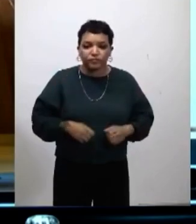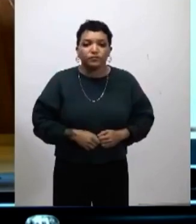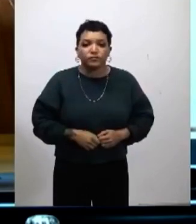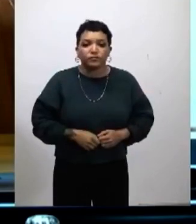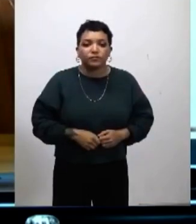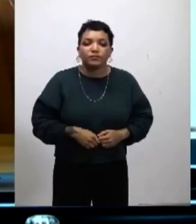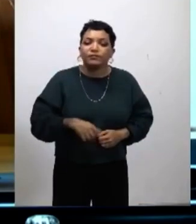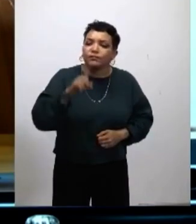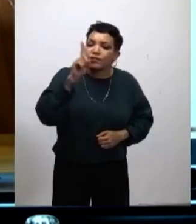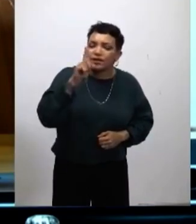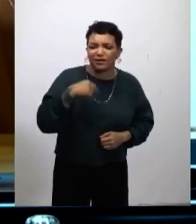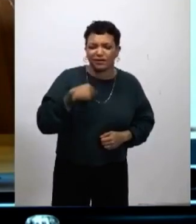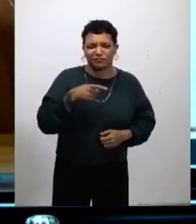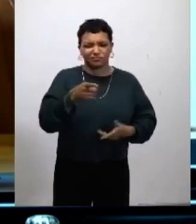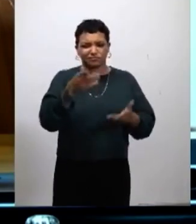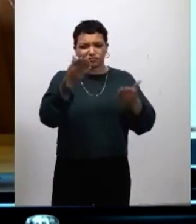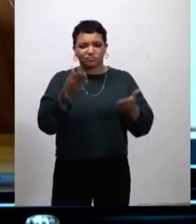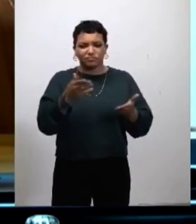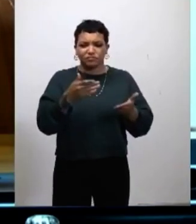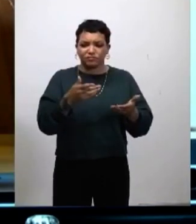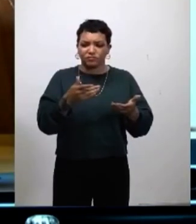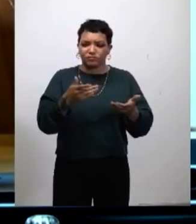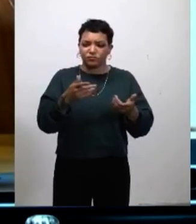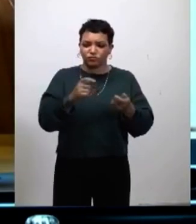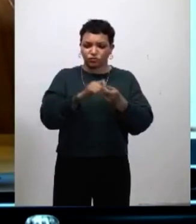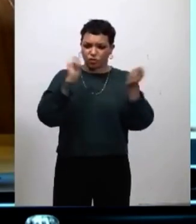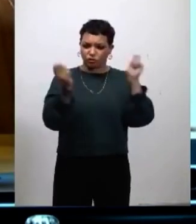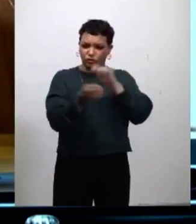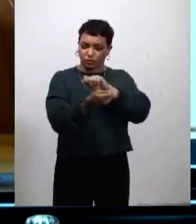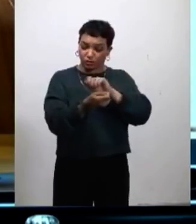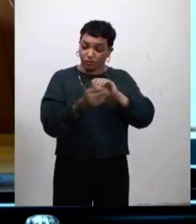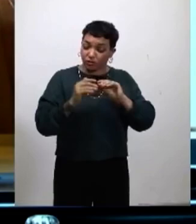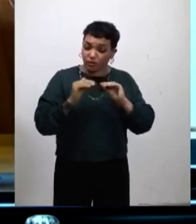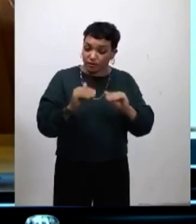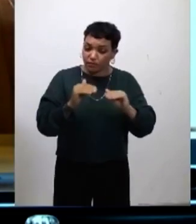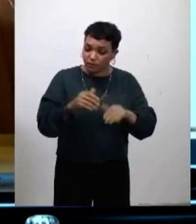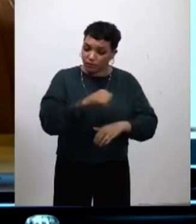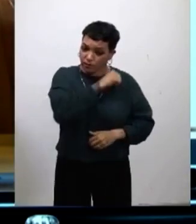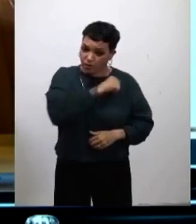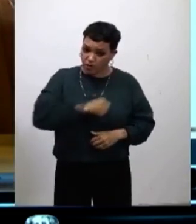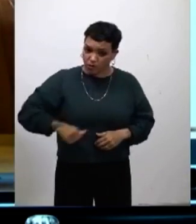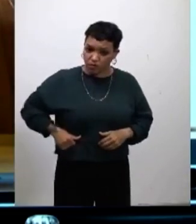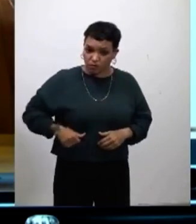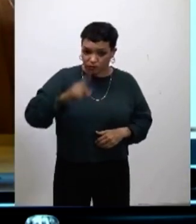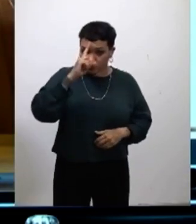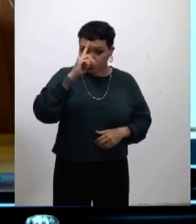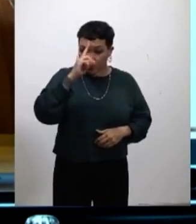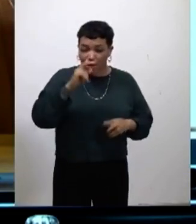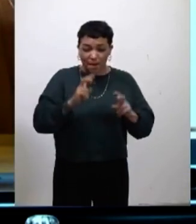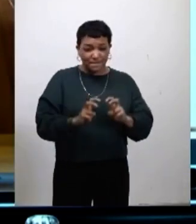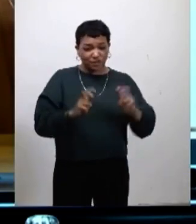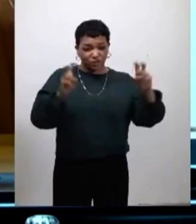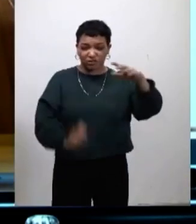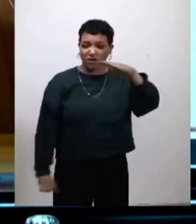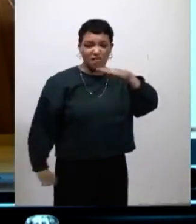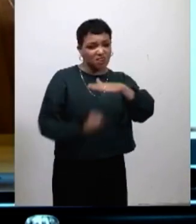changez assez radicalement la donne, c'est ce que vient de dire mon collègue d'ailleurs, c'est assez radical puisque vous poussez la majoration au maximum.